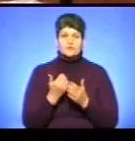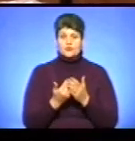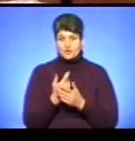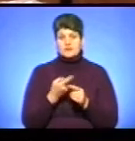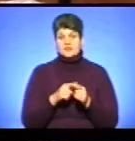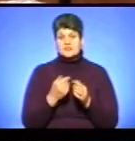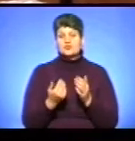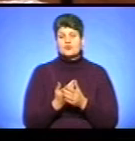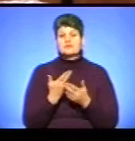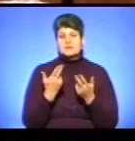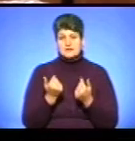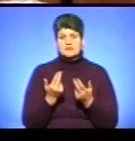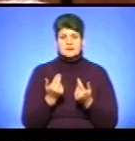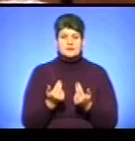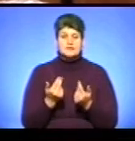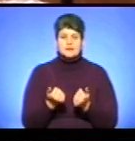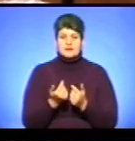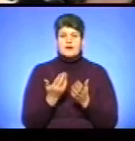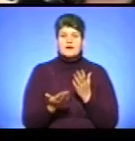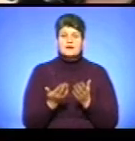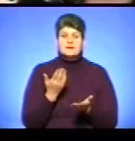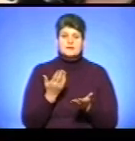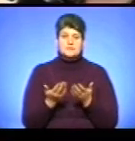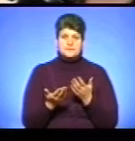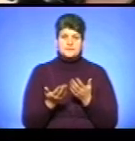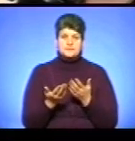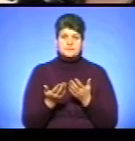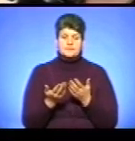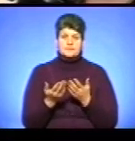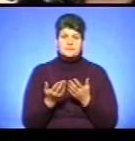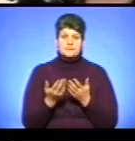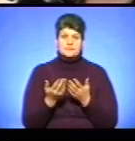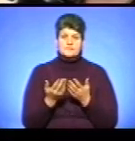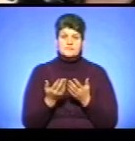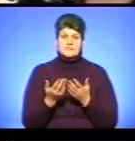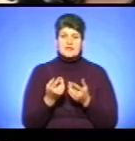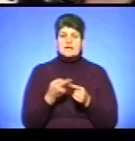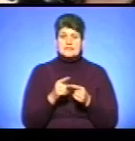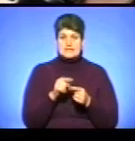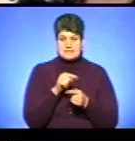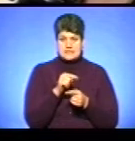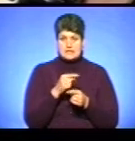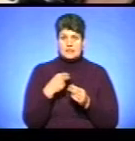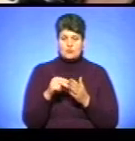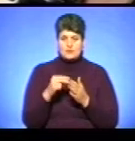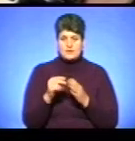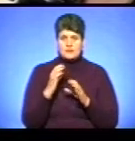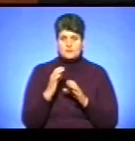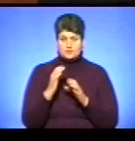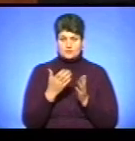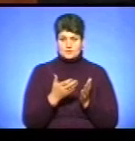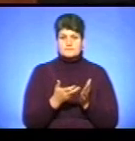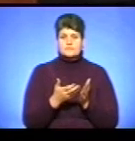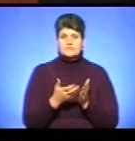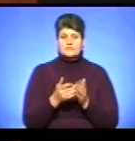однозначно, але і ці, які ми, наприклад, купили, цей автобус, який ми купили,